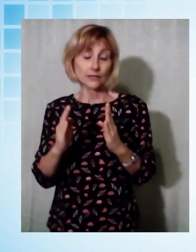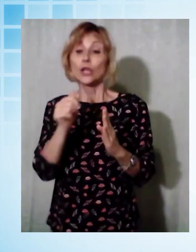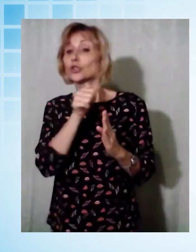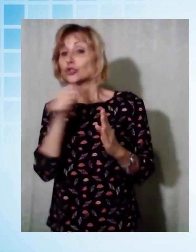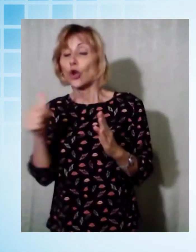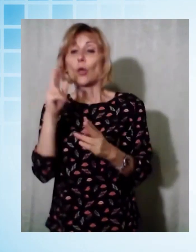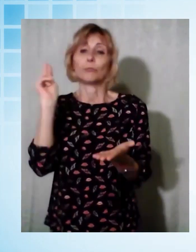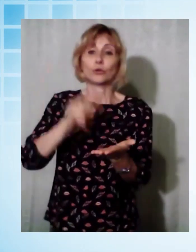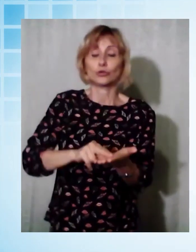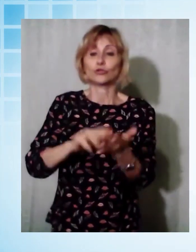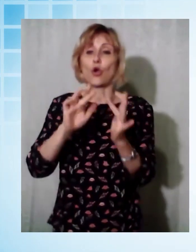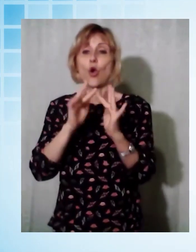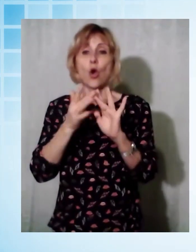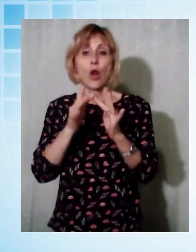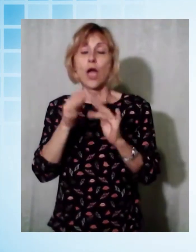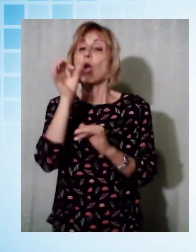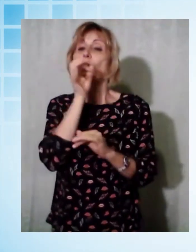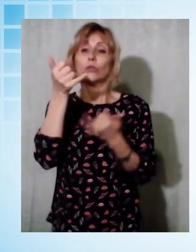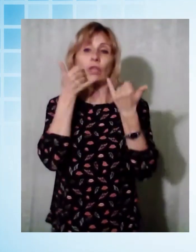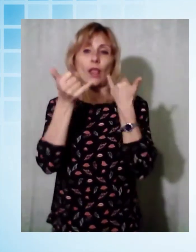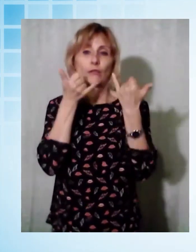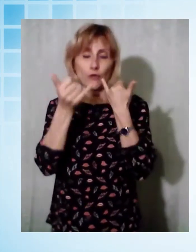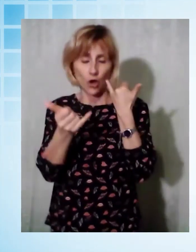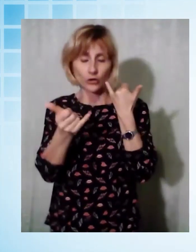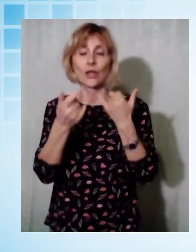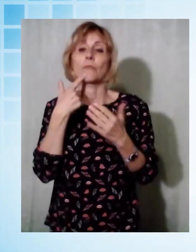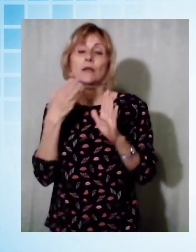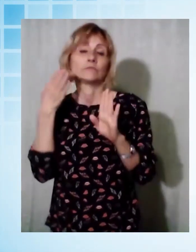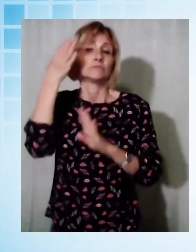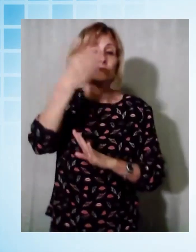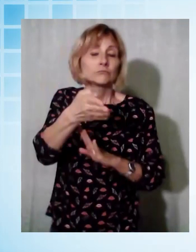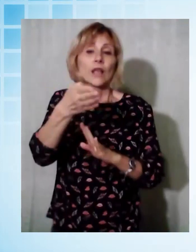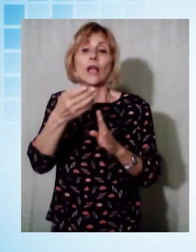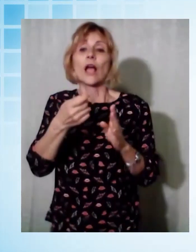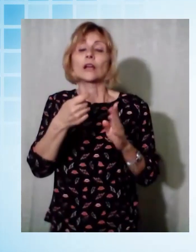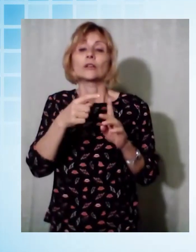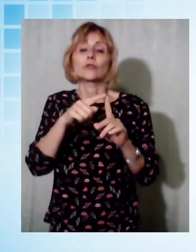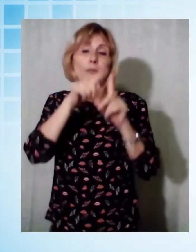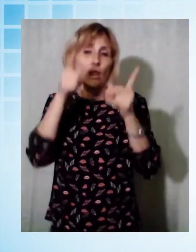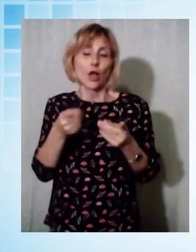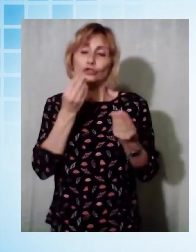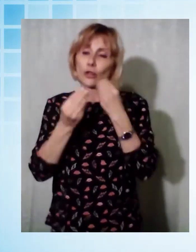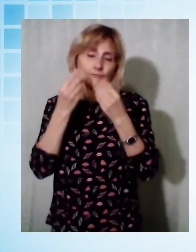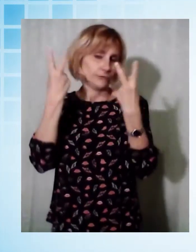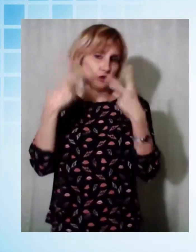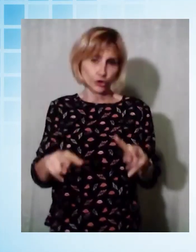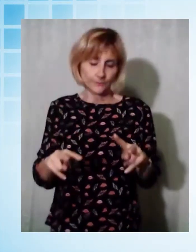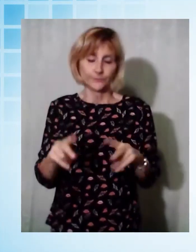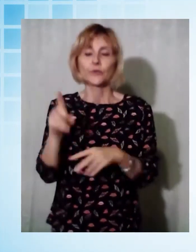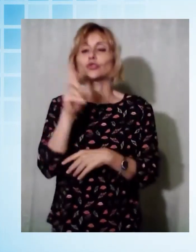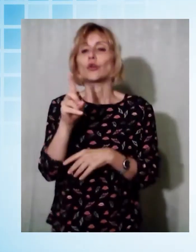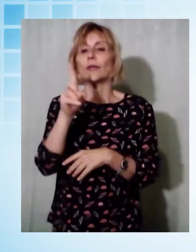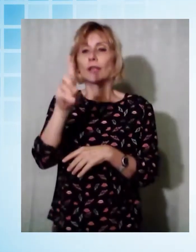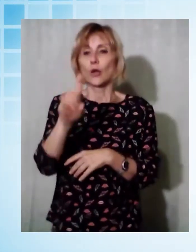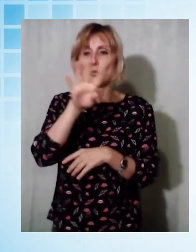telefonica e non presso l'esercizio commerciale dei generi alimentari di prima necessità. Domenica 4 e lunedì 5 aprile